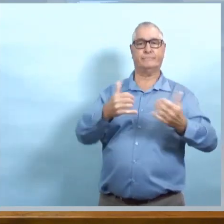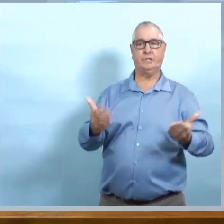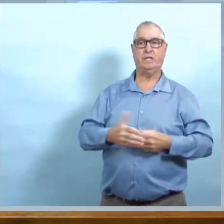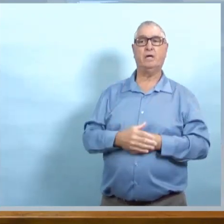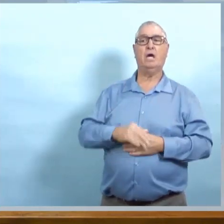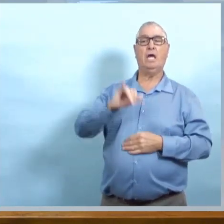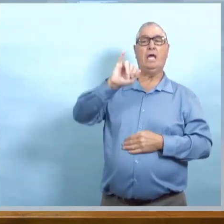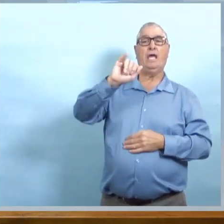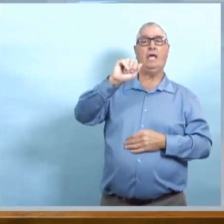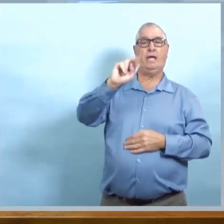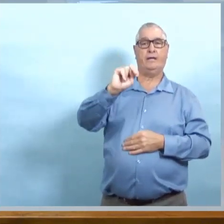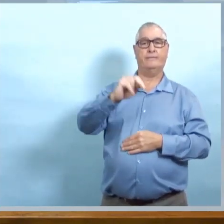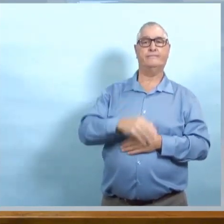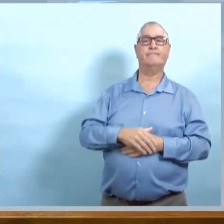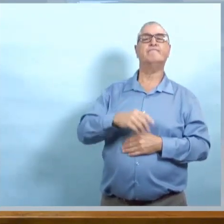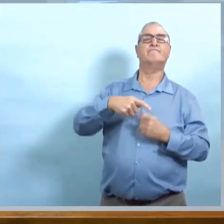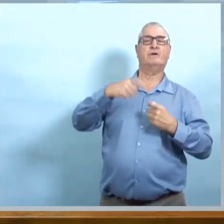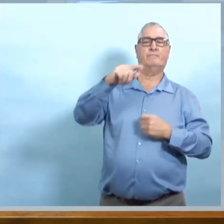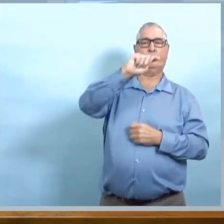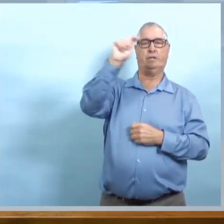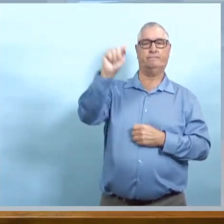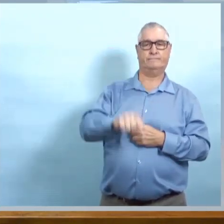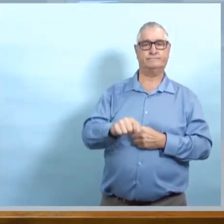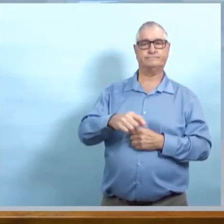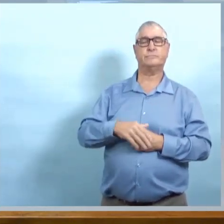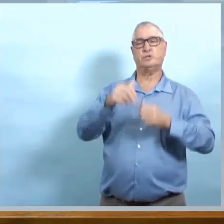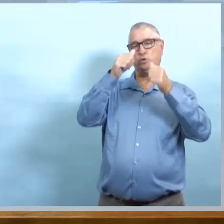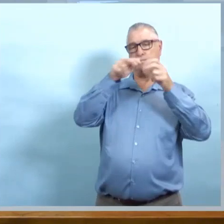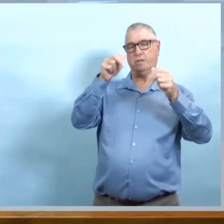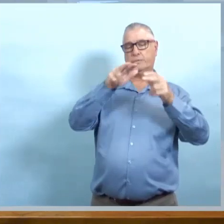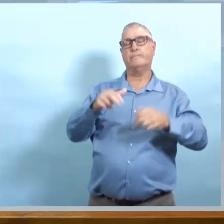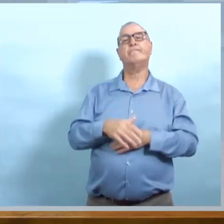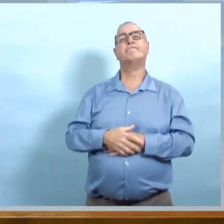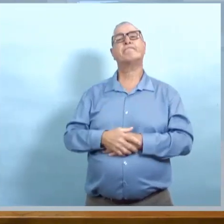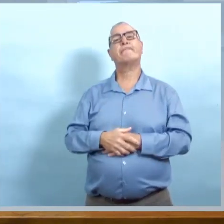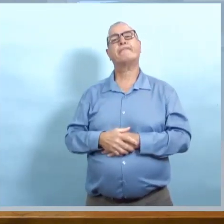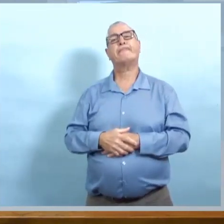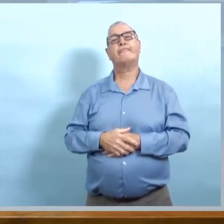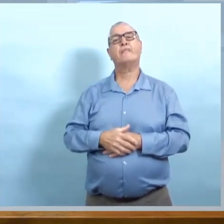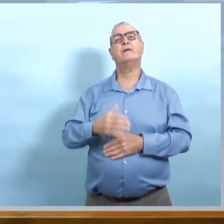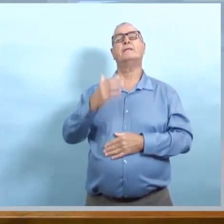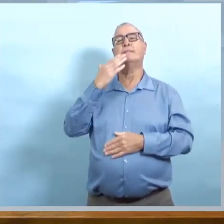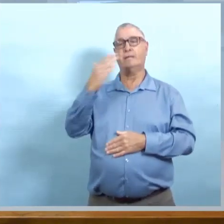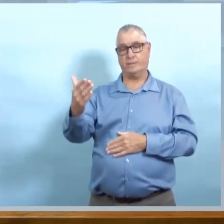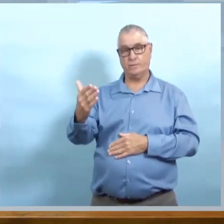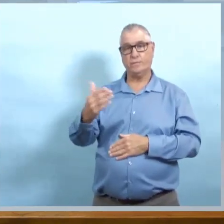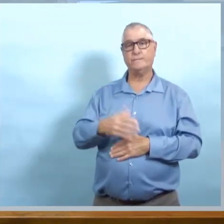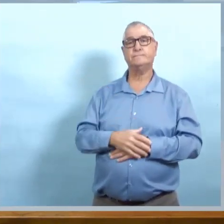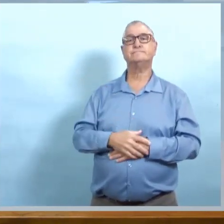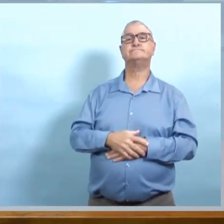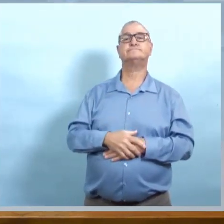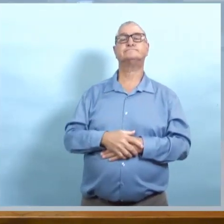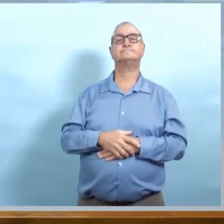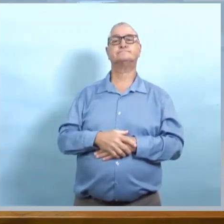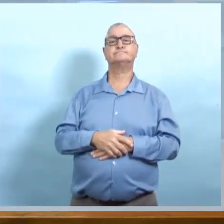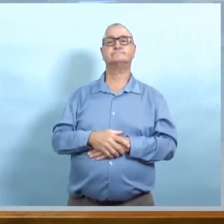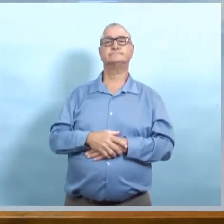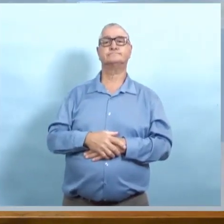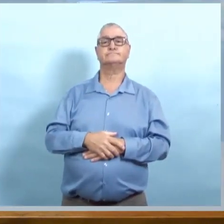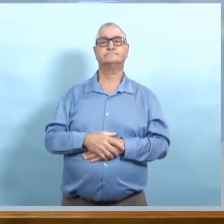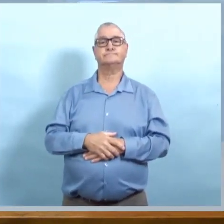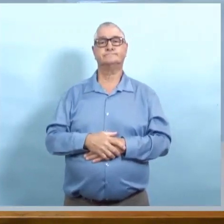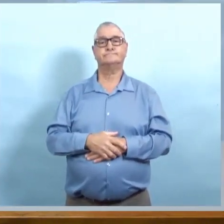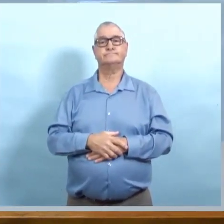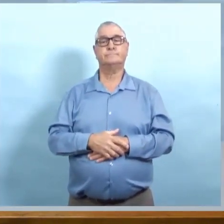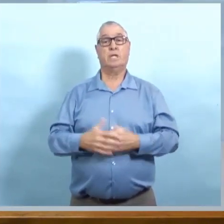d'utiliser des mesures coercitives et certainement pas au début. Merci. Nous allons prendre des questions par téléphone en commençant avec le